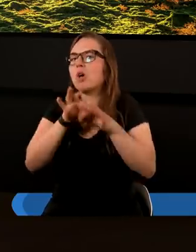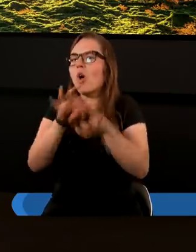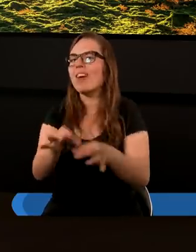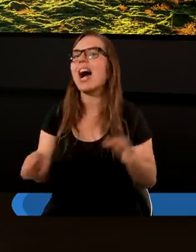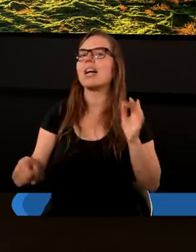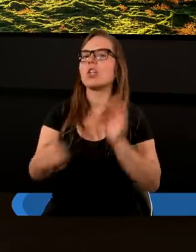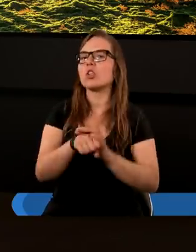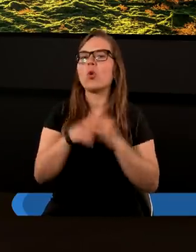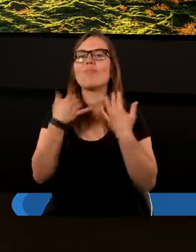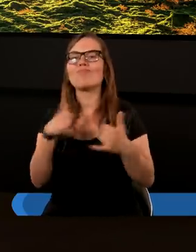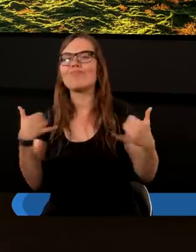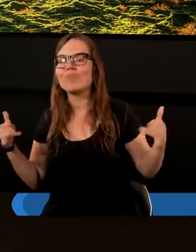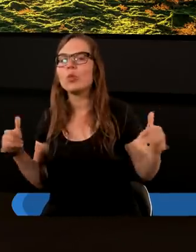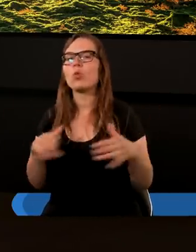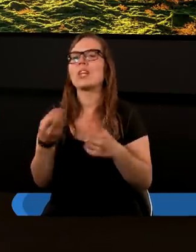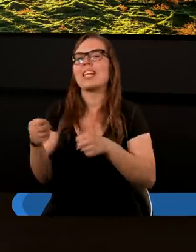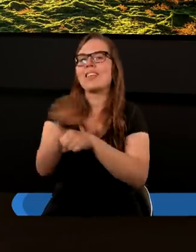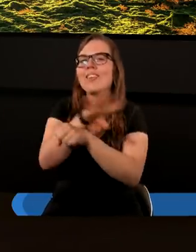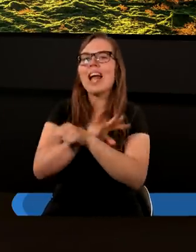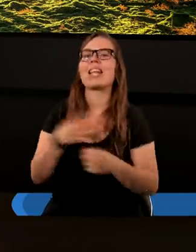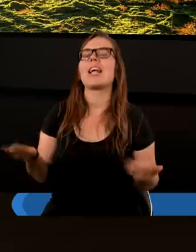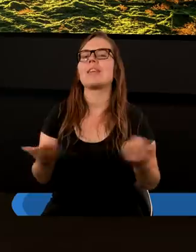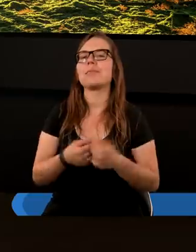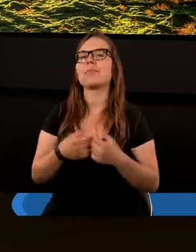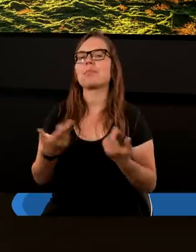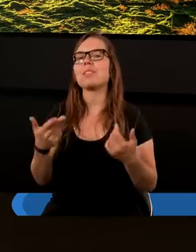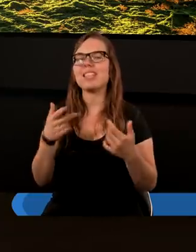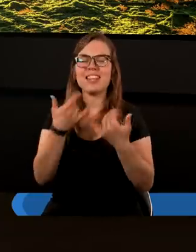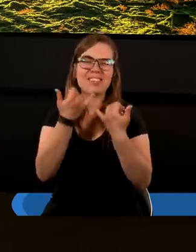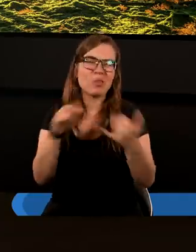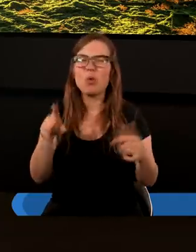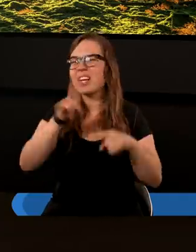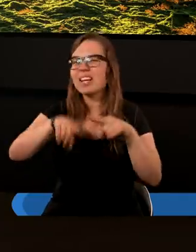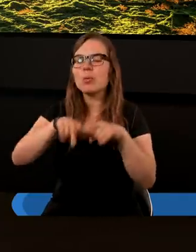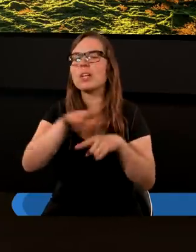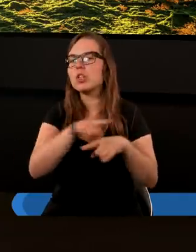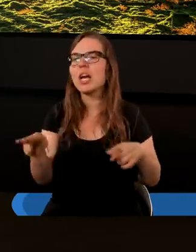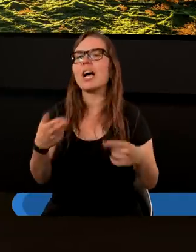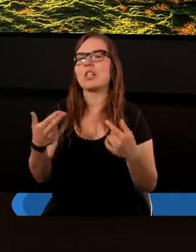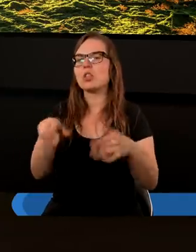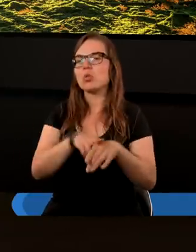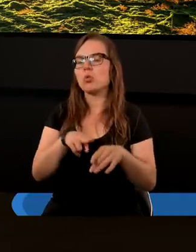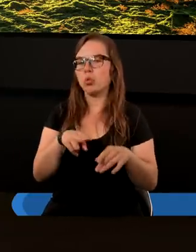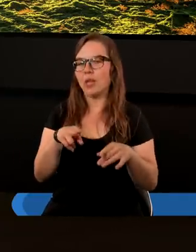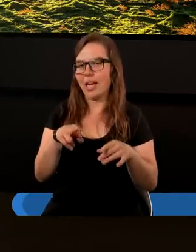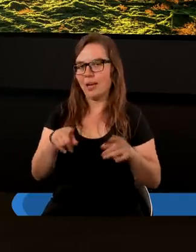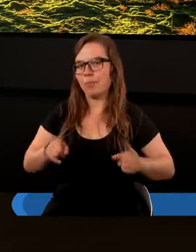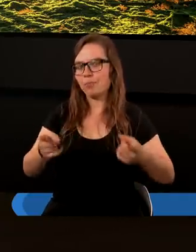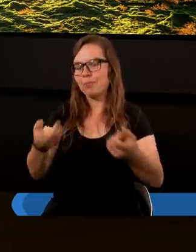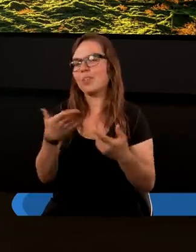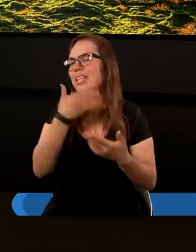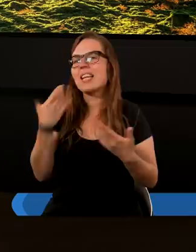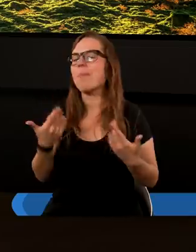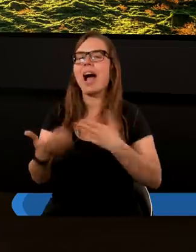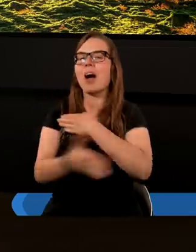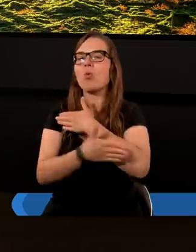różnych innych zwiedzeń spirytyzmu i wielu innych rzeczy, które nie